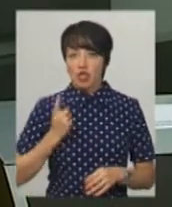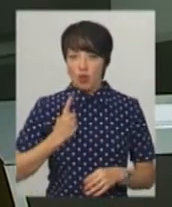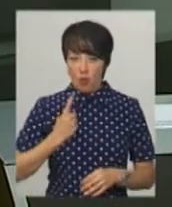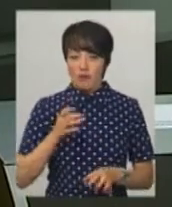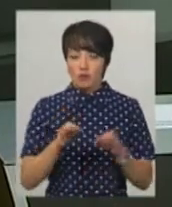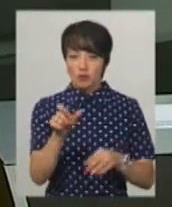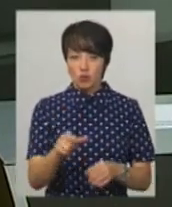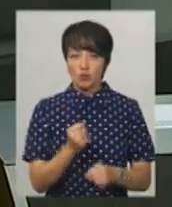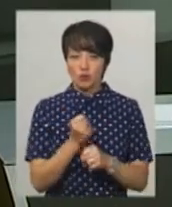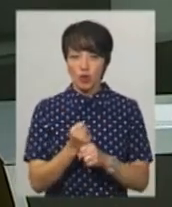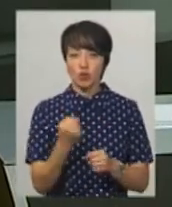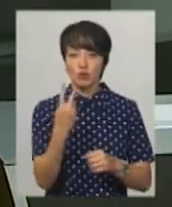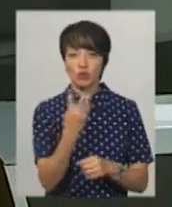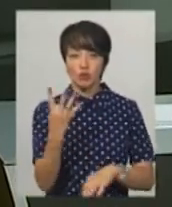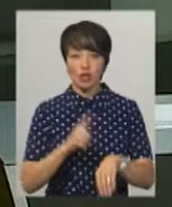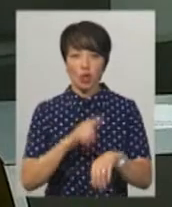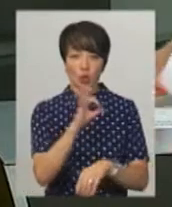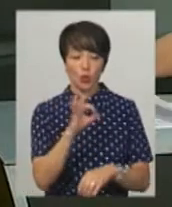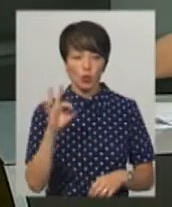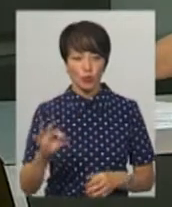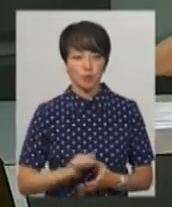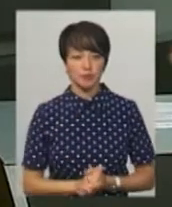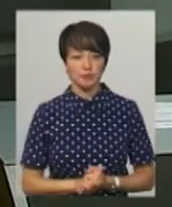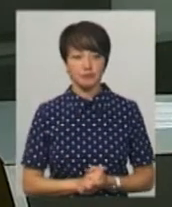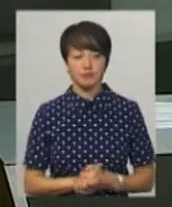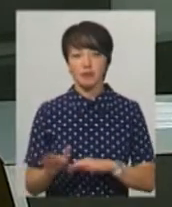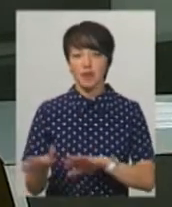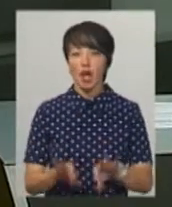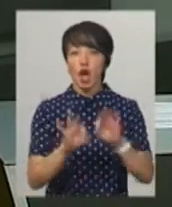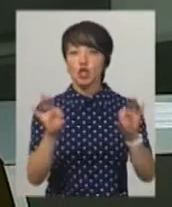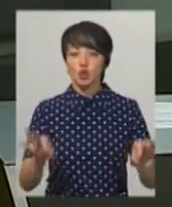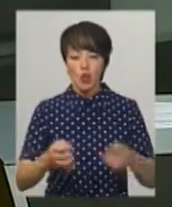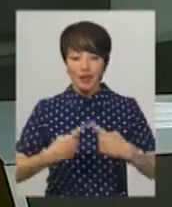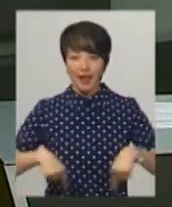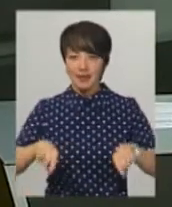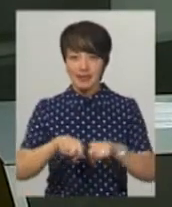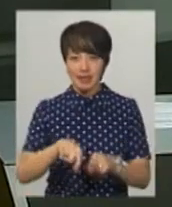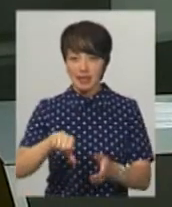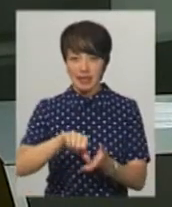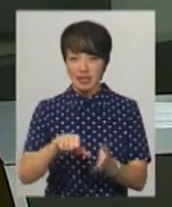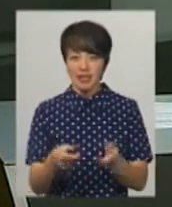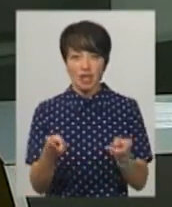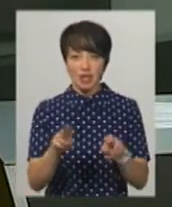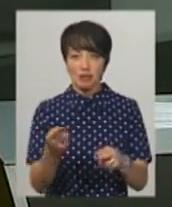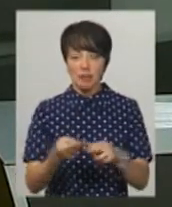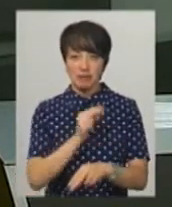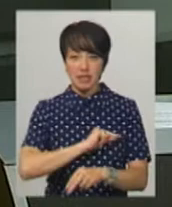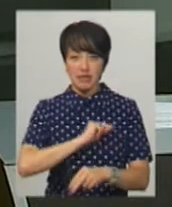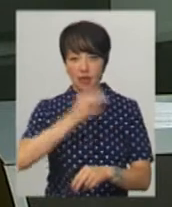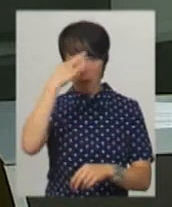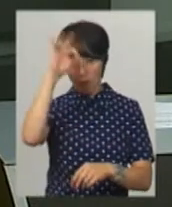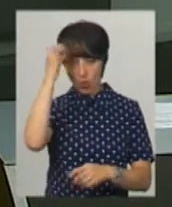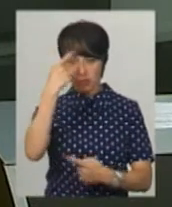працюватимуть сьогодні до 24.00. Жодна дільниця в області не залишиться без працівника поліції. Про це